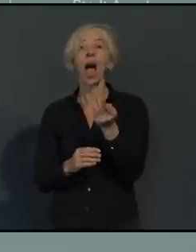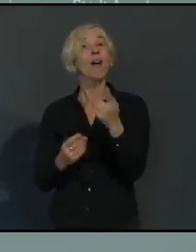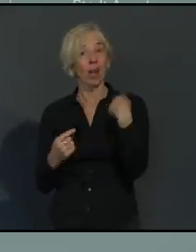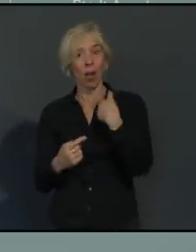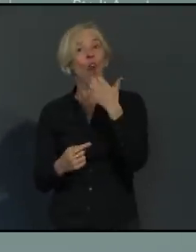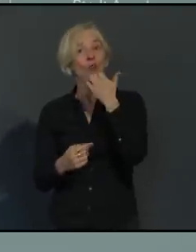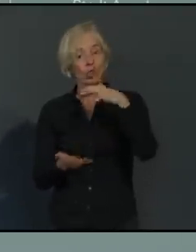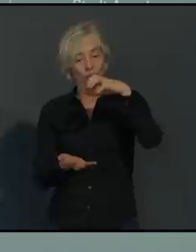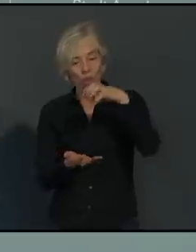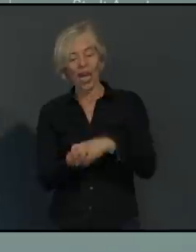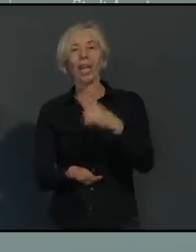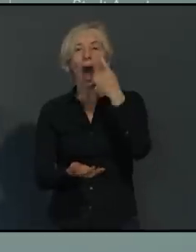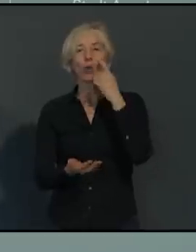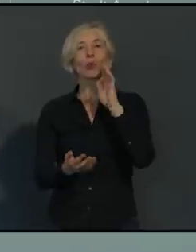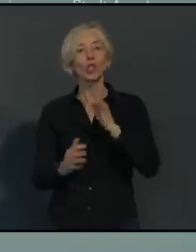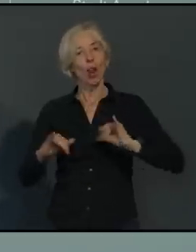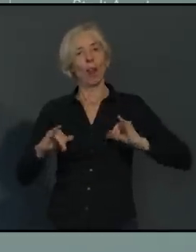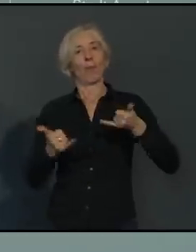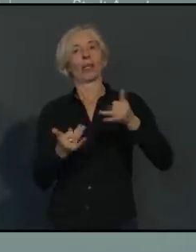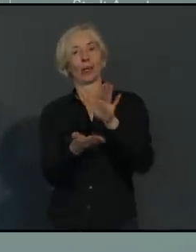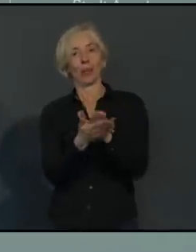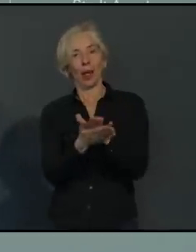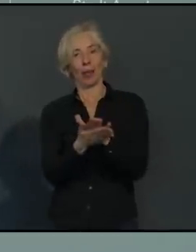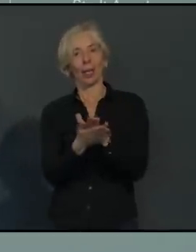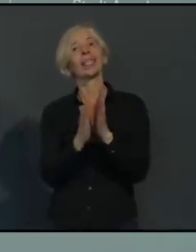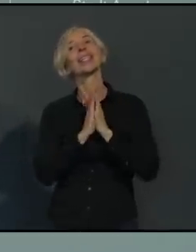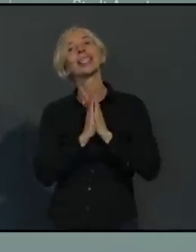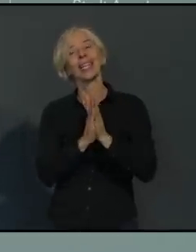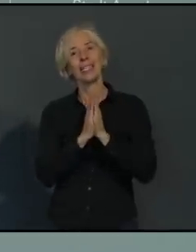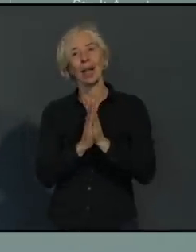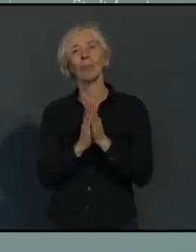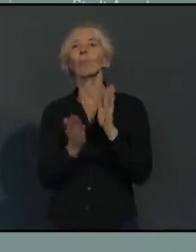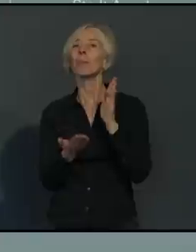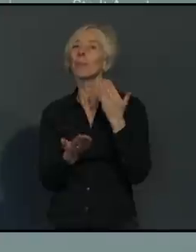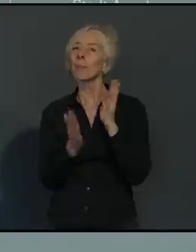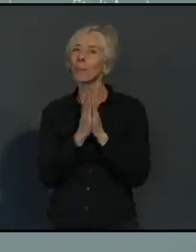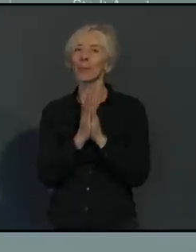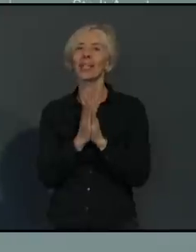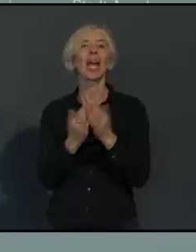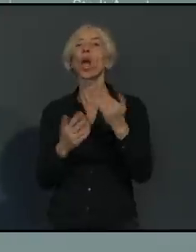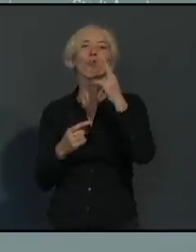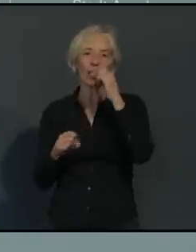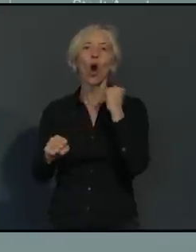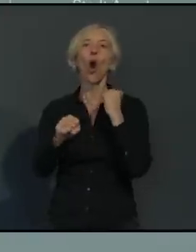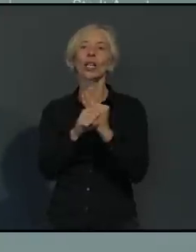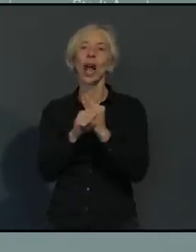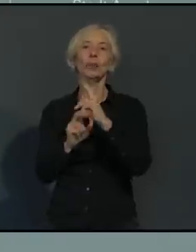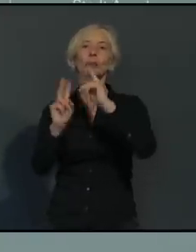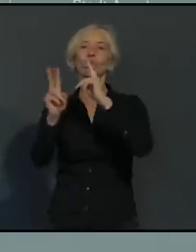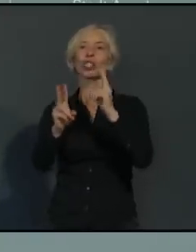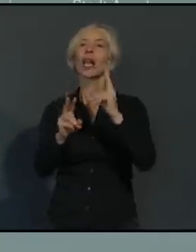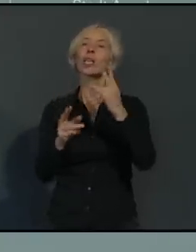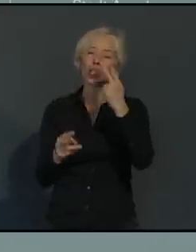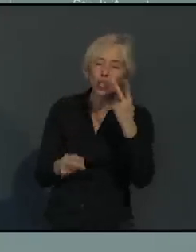lebendige Stadtteile haben wollen. Bitte schauen Sie vor allem auch nach lokalen Online-Angeboten. Und wenn Sie unterwegs sind,